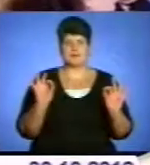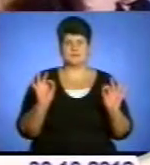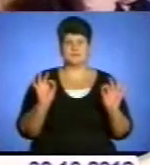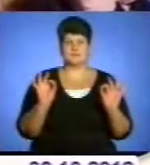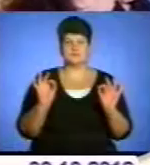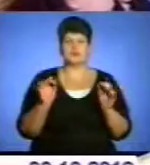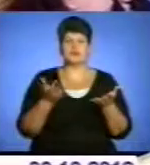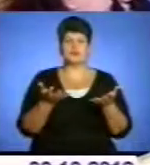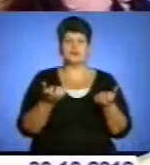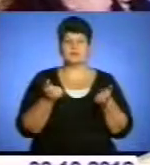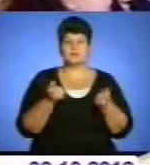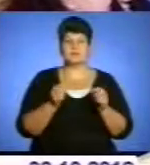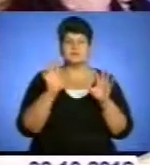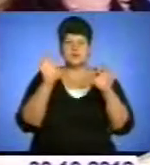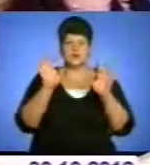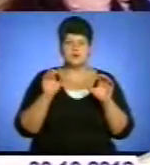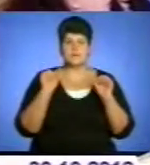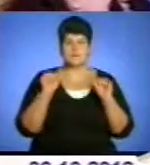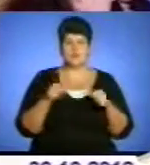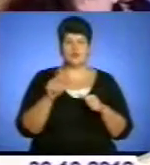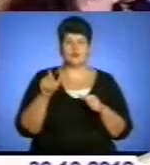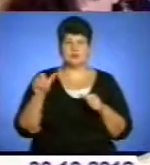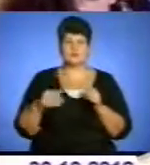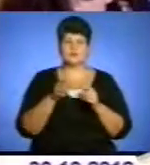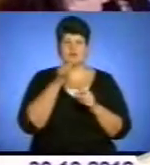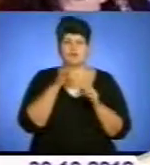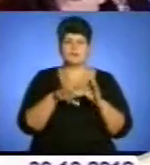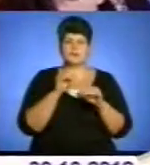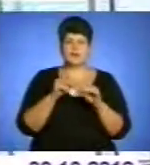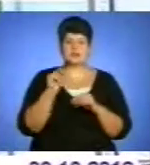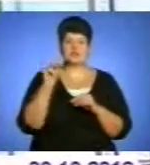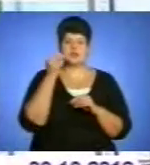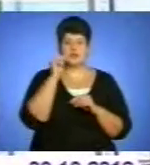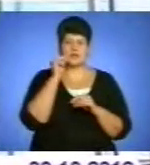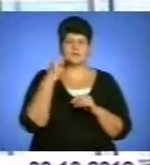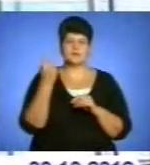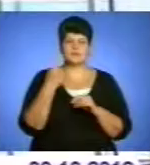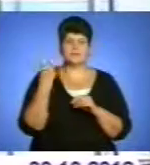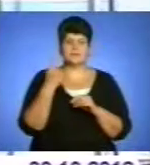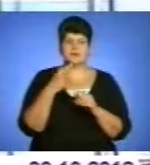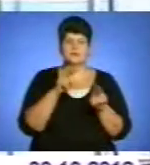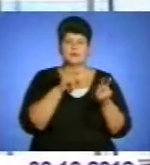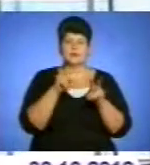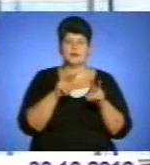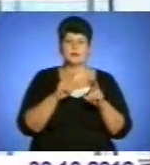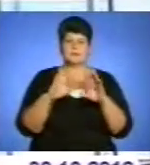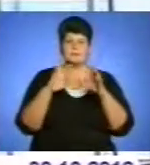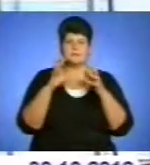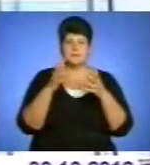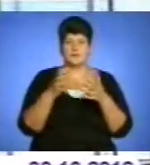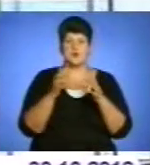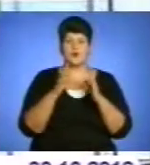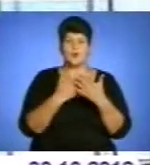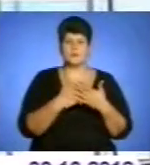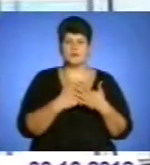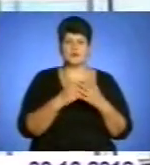дотриманням законності прав громадян, під час виборів народних депутатів на Чернігівщині спостерігали представники міжнародної громадської організації за